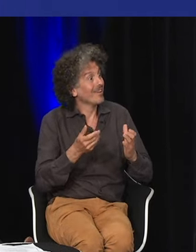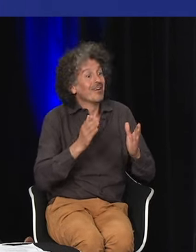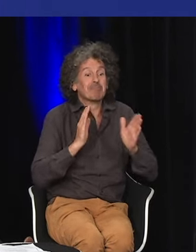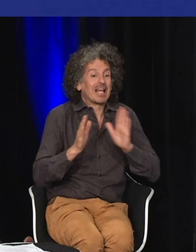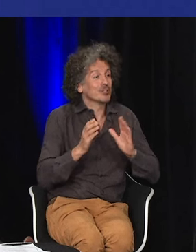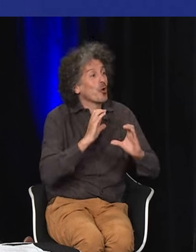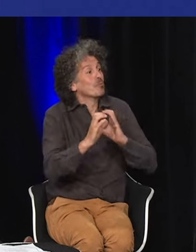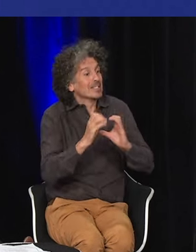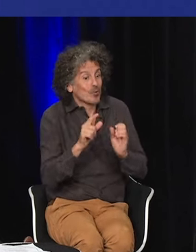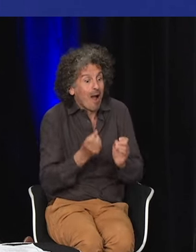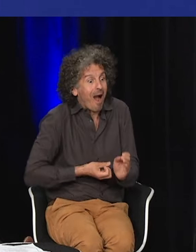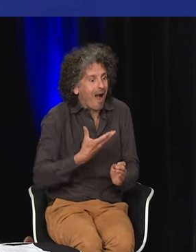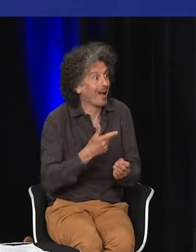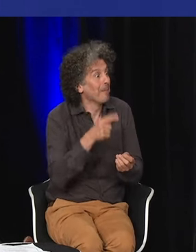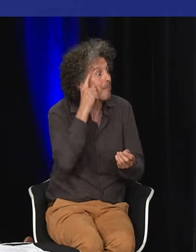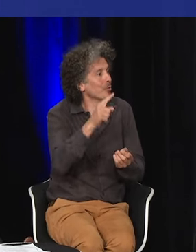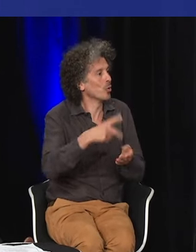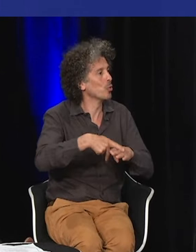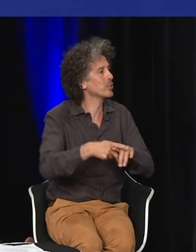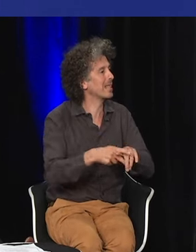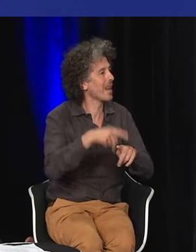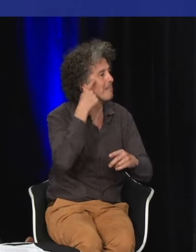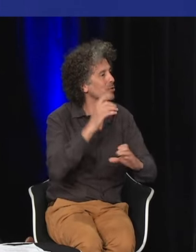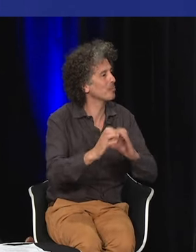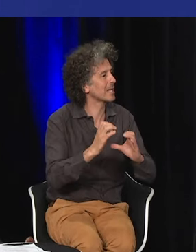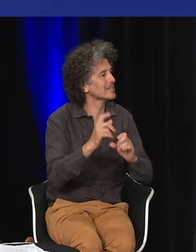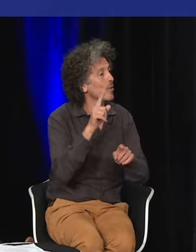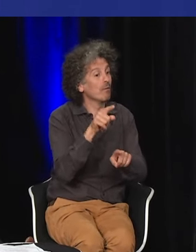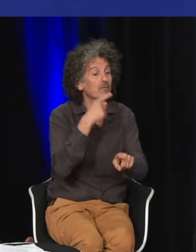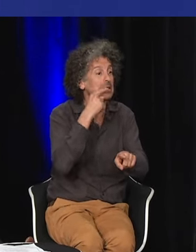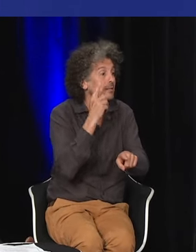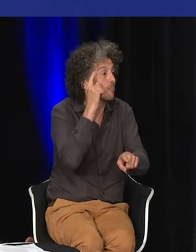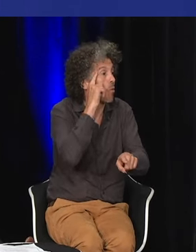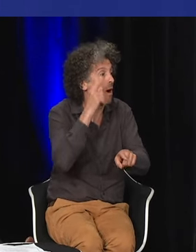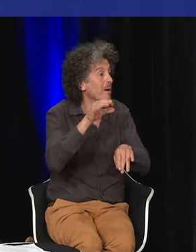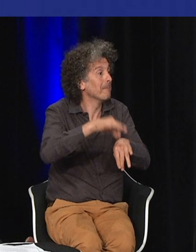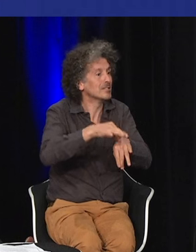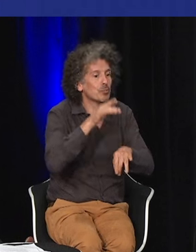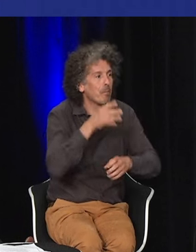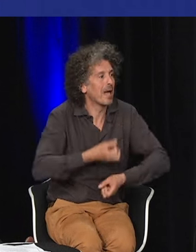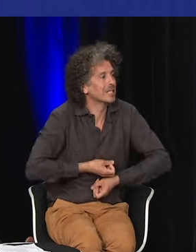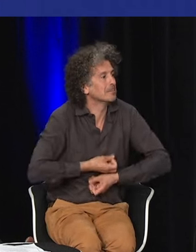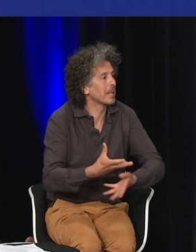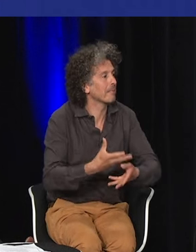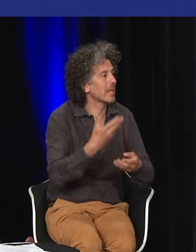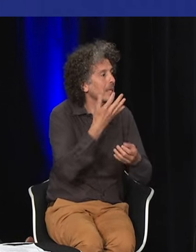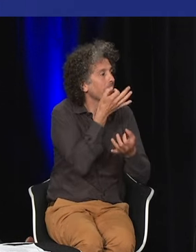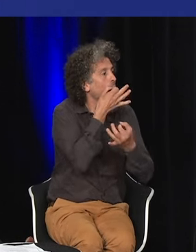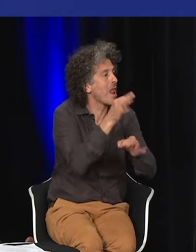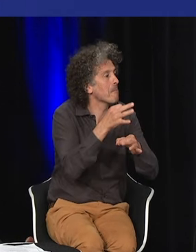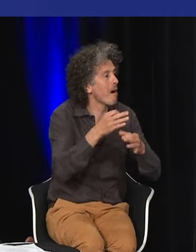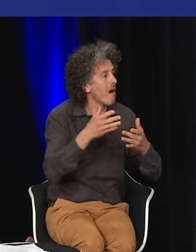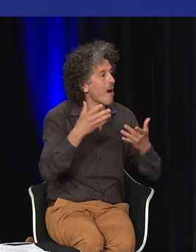ces personnes sont handicapées malades et que c'est un outil pour réparer la communication une